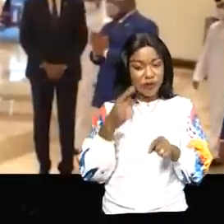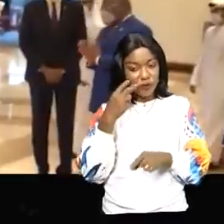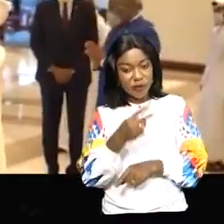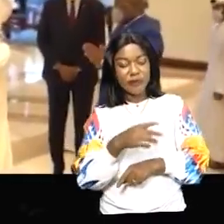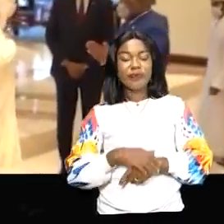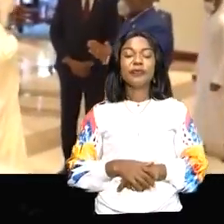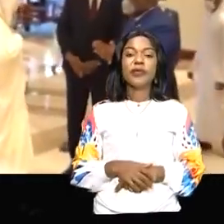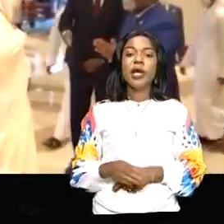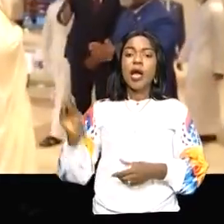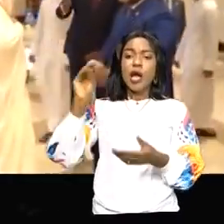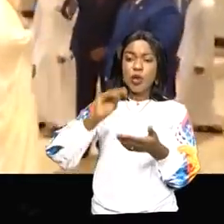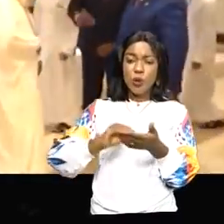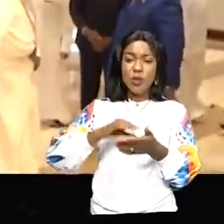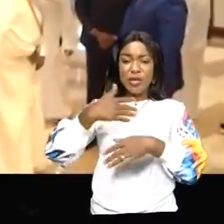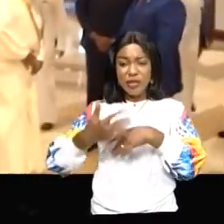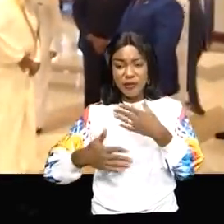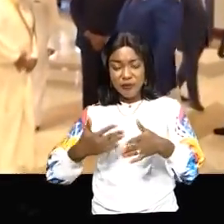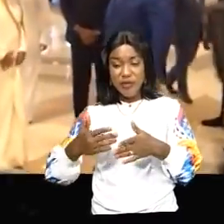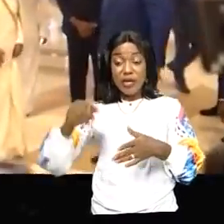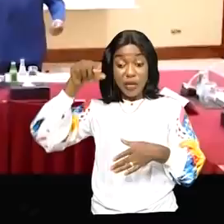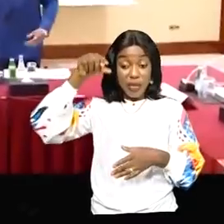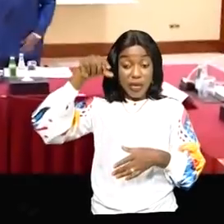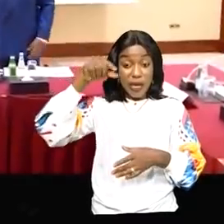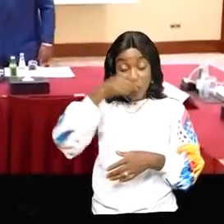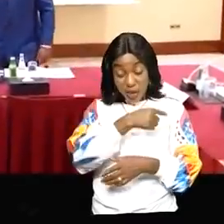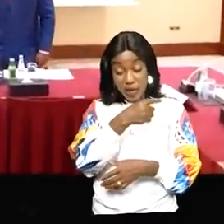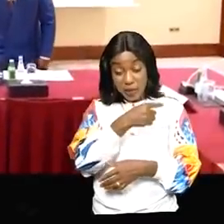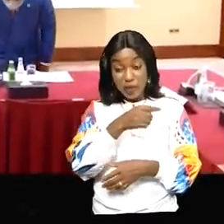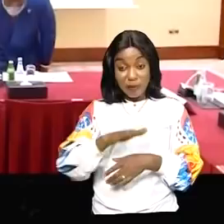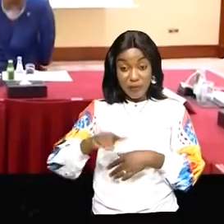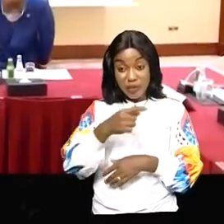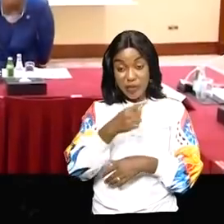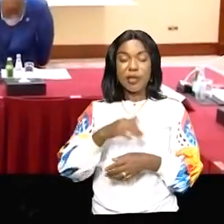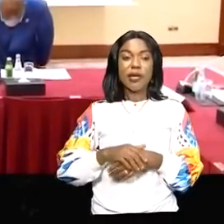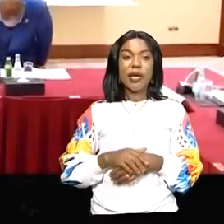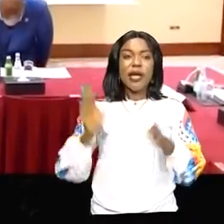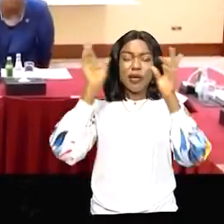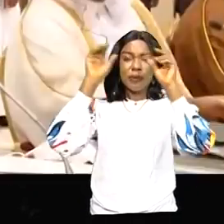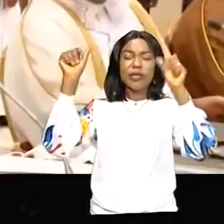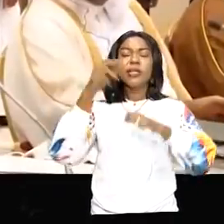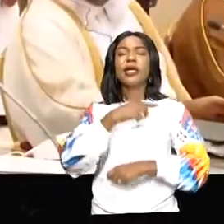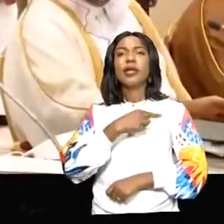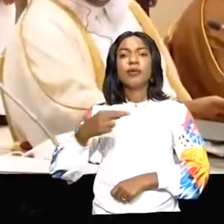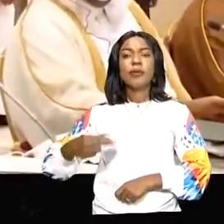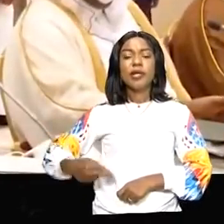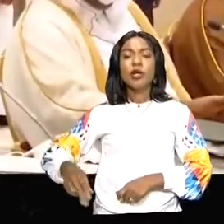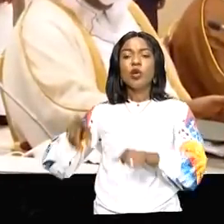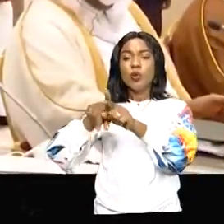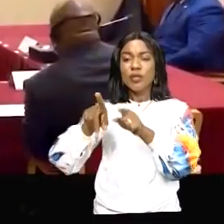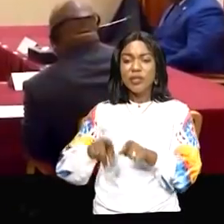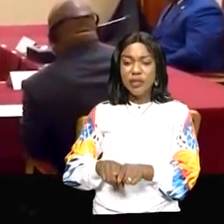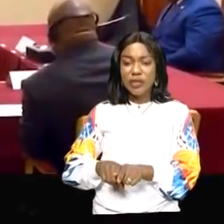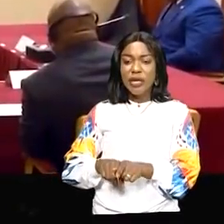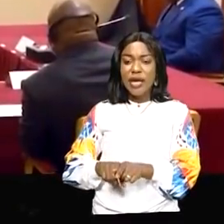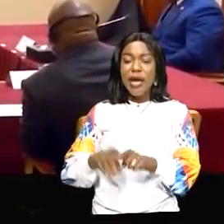En marge de la visite de travail à Doha, au Qatar, le président de la République, Félix Antoine Tshiseké Tchilombo, a pris part à un